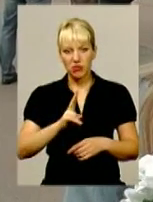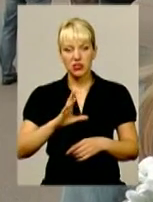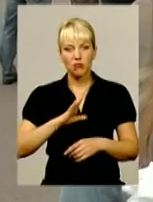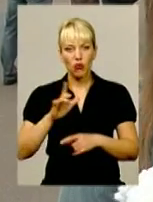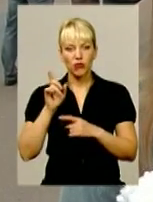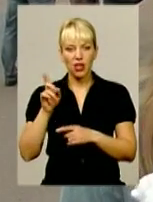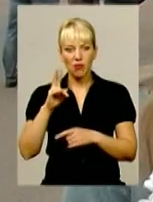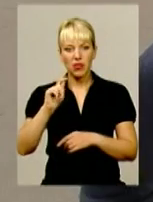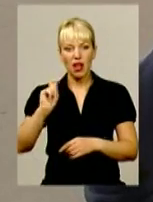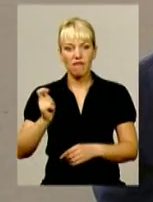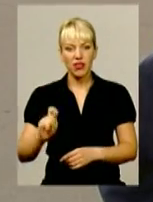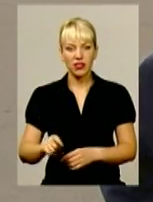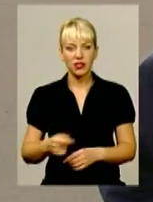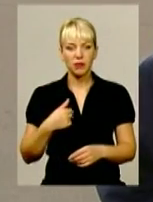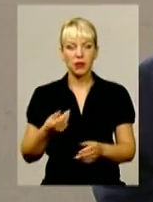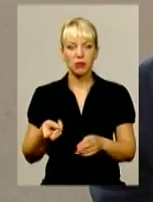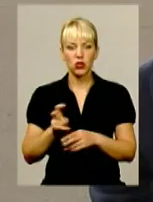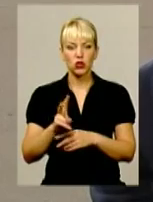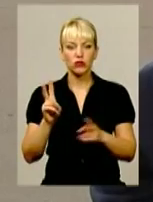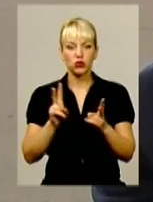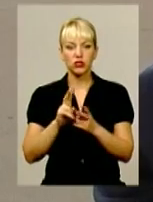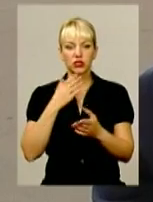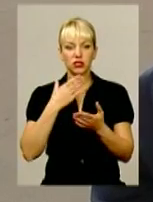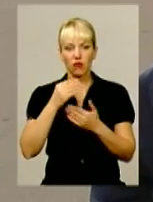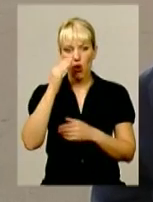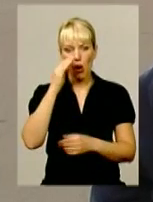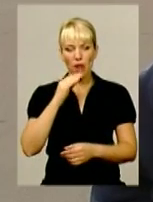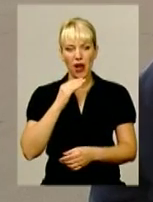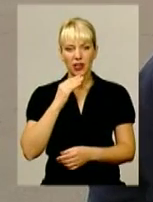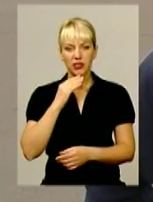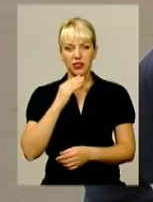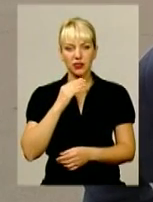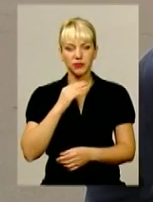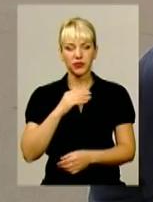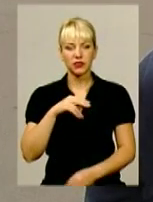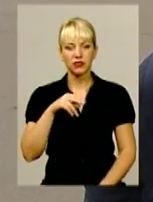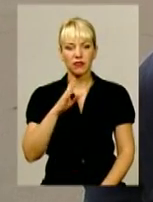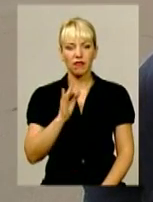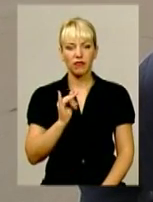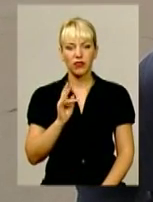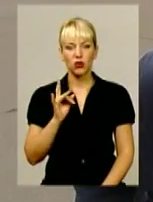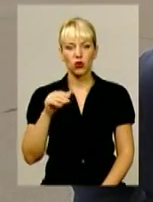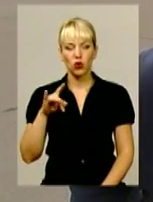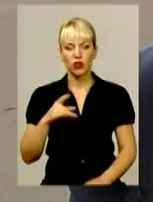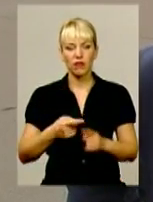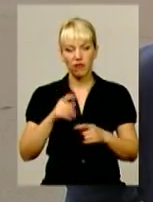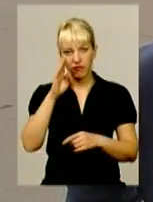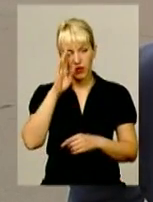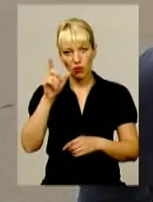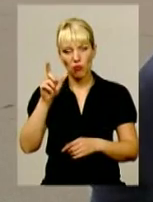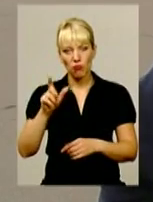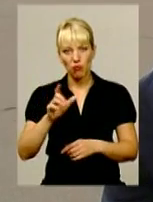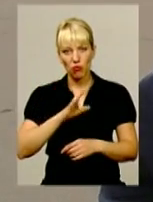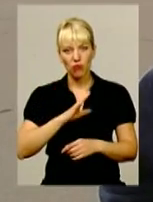на війні. Прийшов зустріти свого батька, Шіана Віктора. Він був у Донецькому